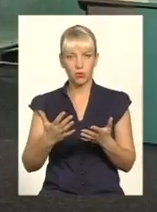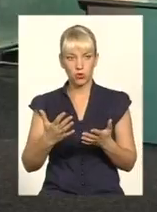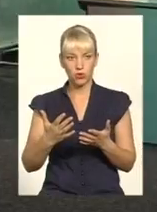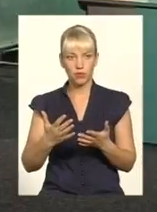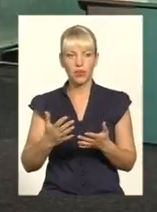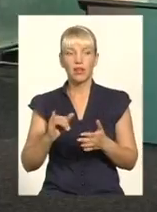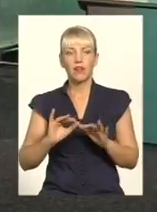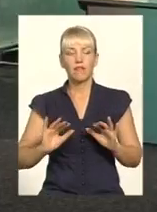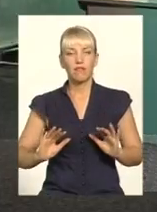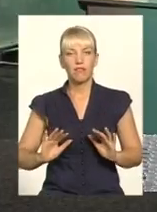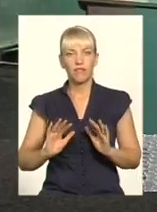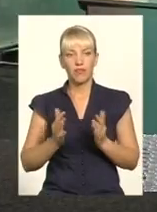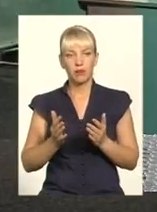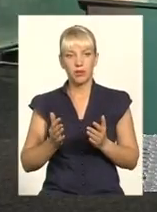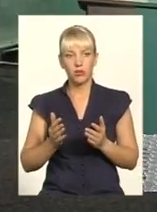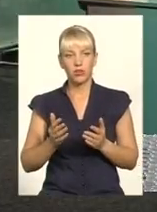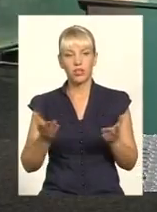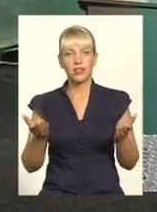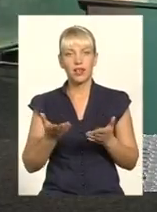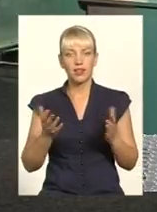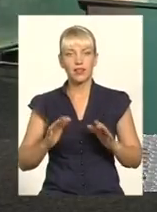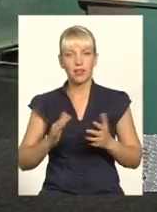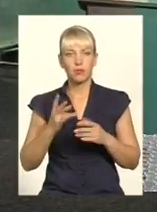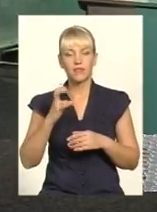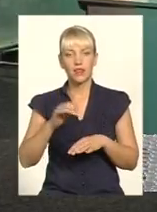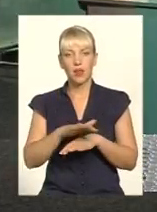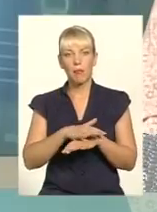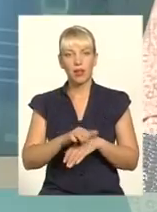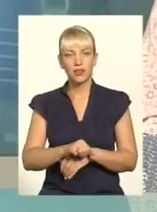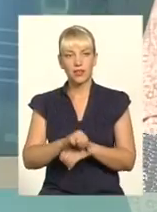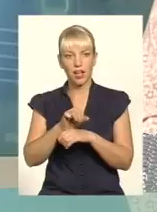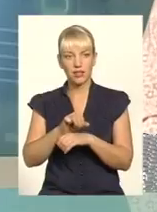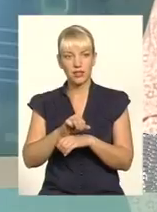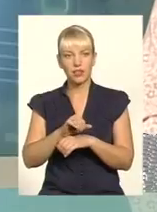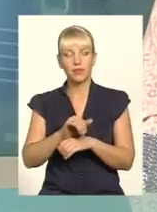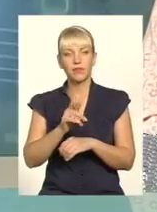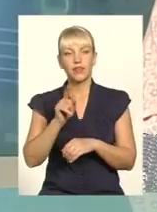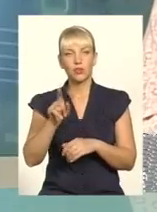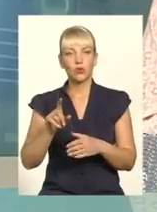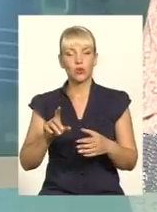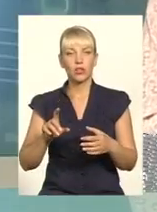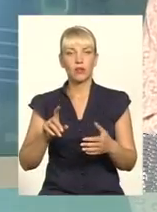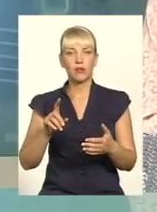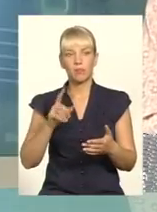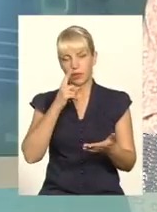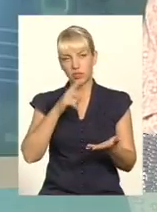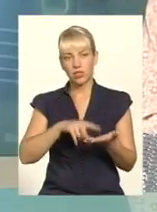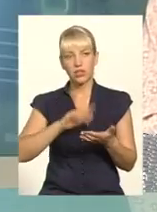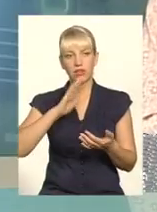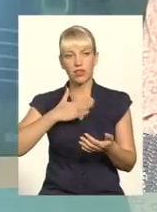випадок, який трапився на Майдані, до нього причетний наш земляк.